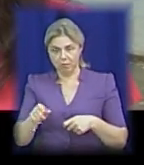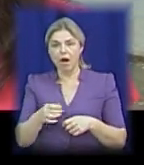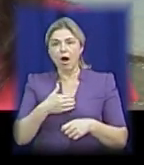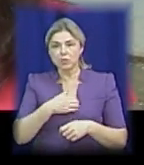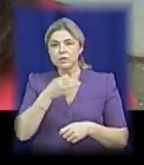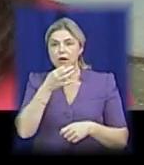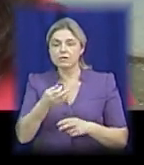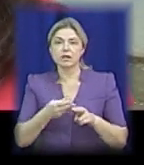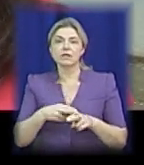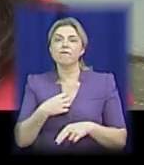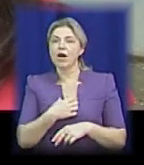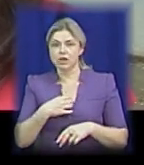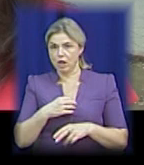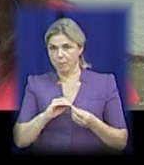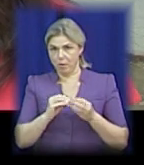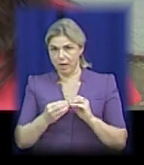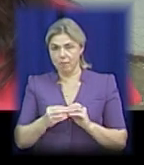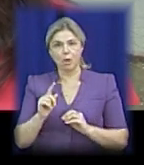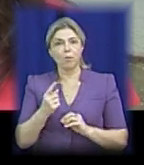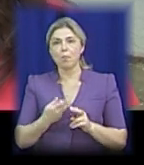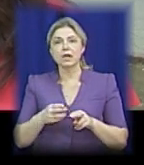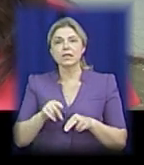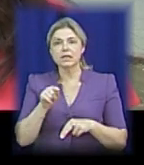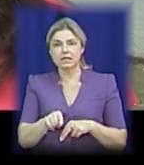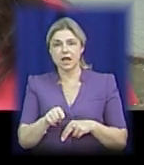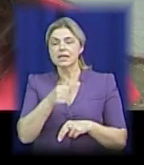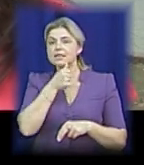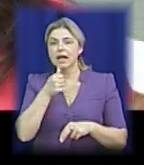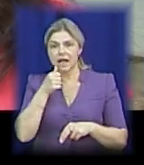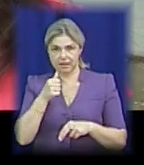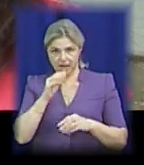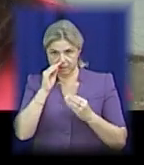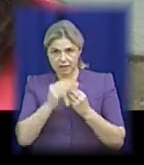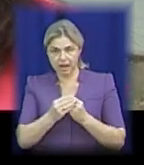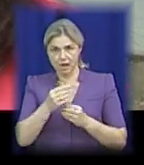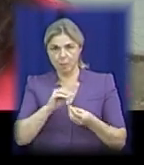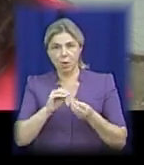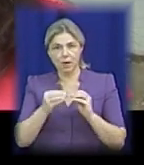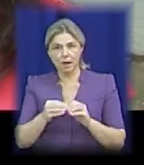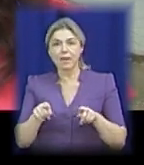найбільше важлива вона в тому, що це є латентна, скрита проблема. І саме такі акції